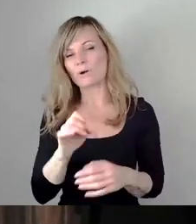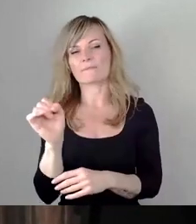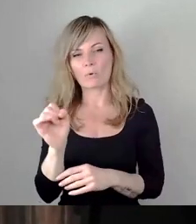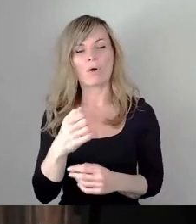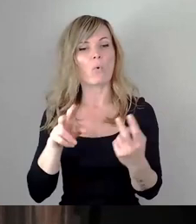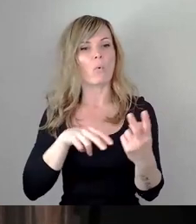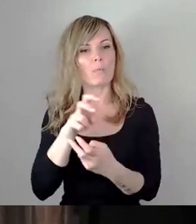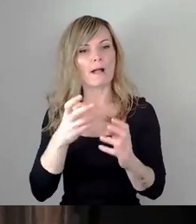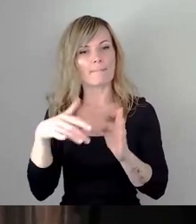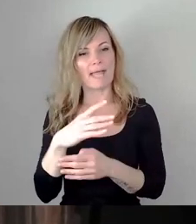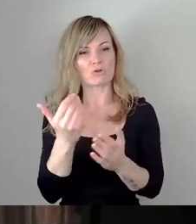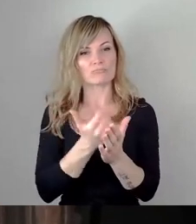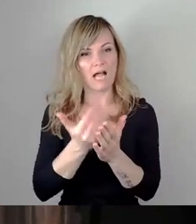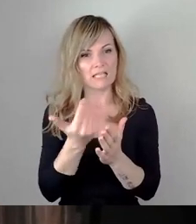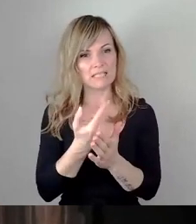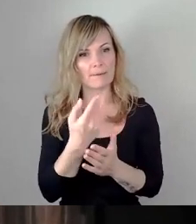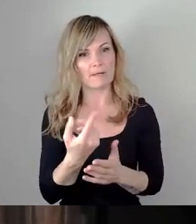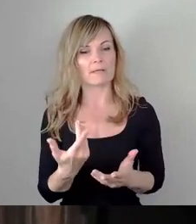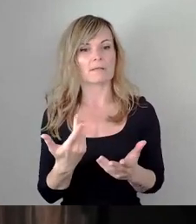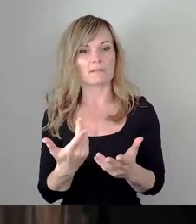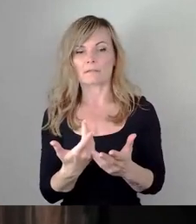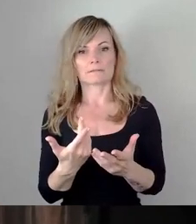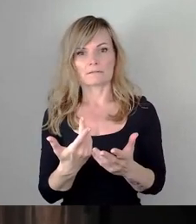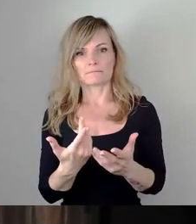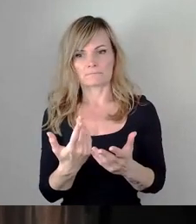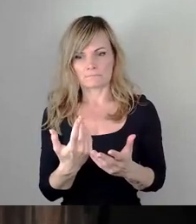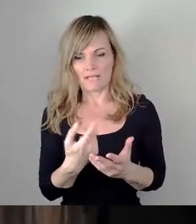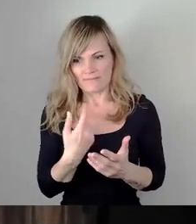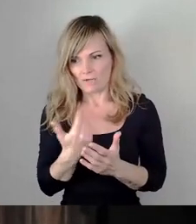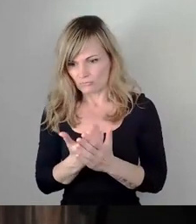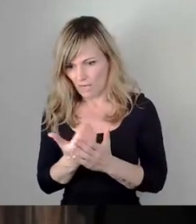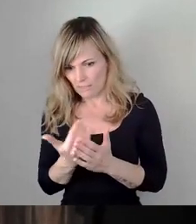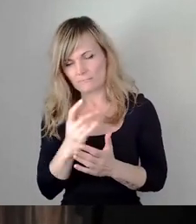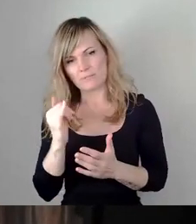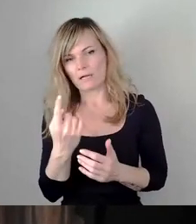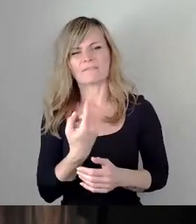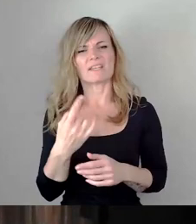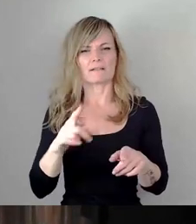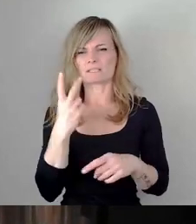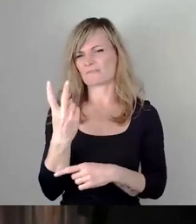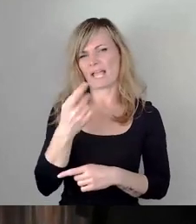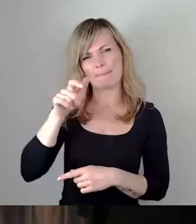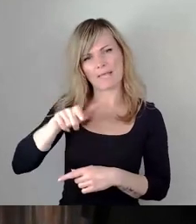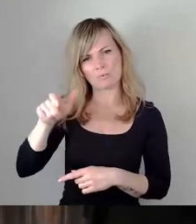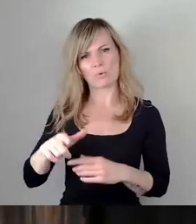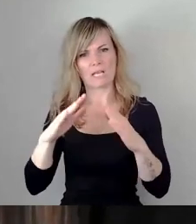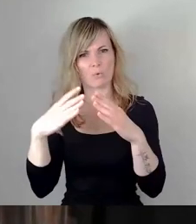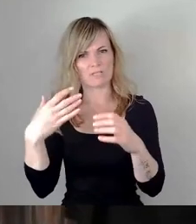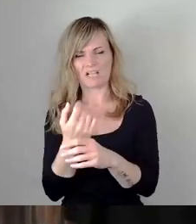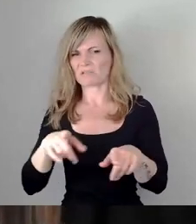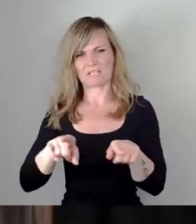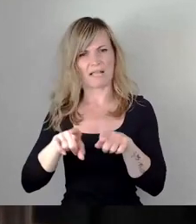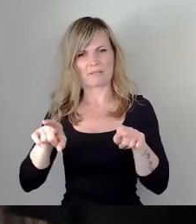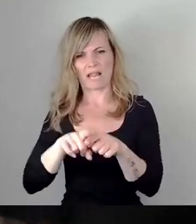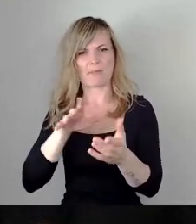mit Heizung ist. Also wir verbrauchen eigentlich immer das gleiche Level als Zwei-Personen-Haushalt, sondern dass der Ursprung doch